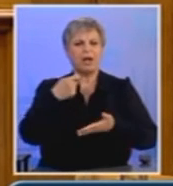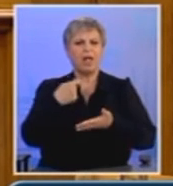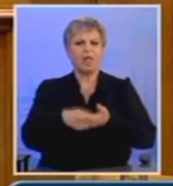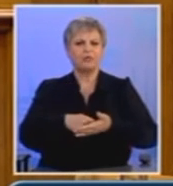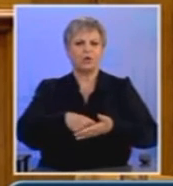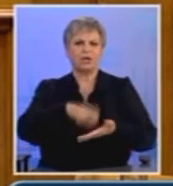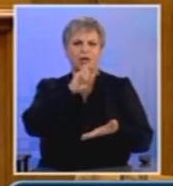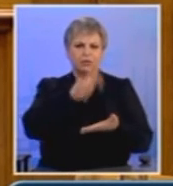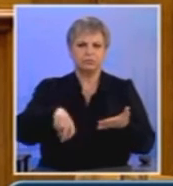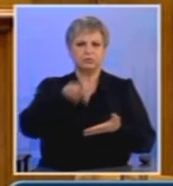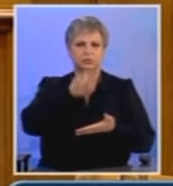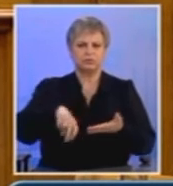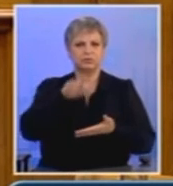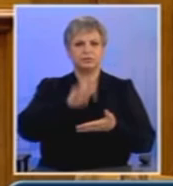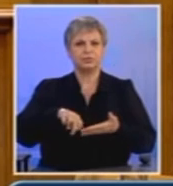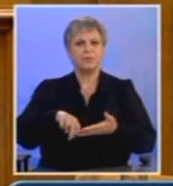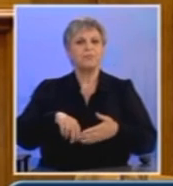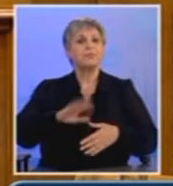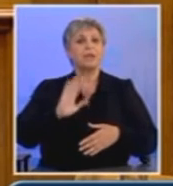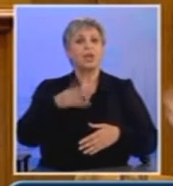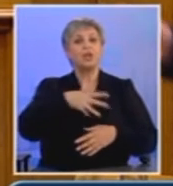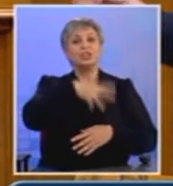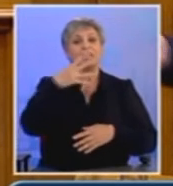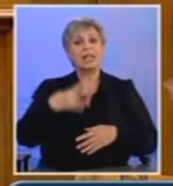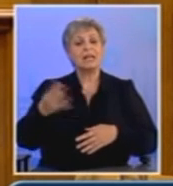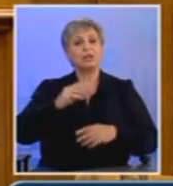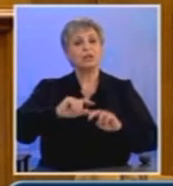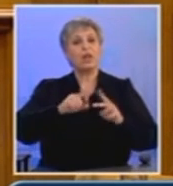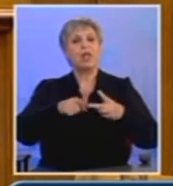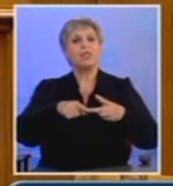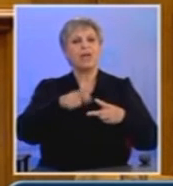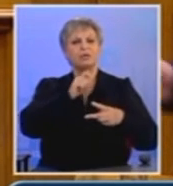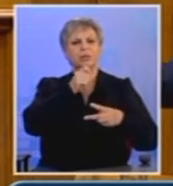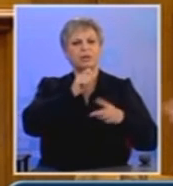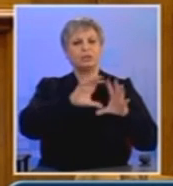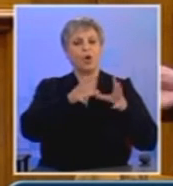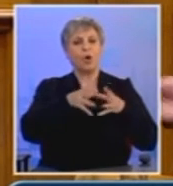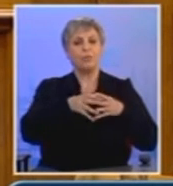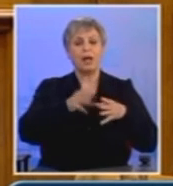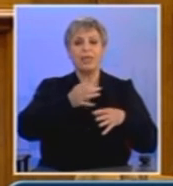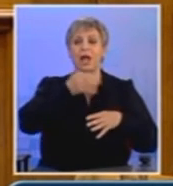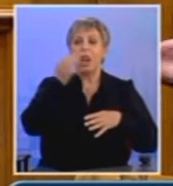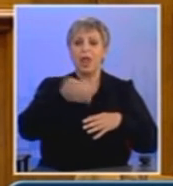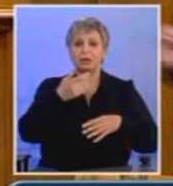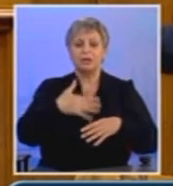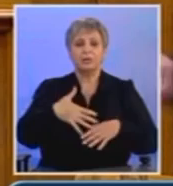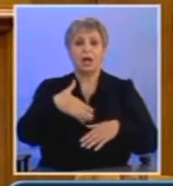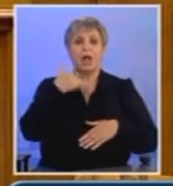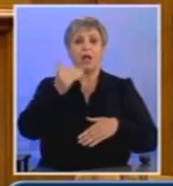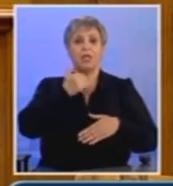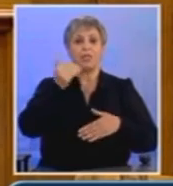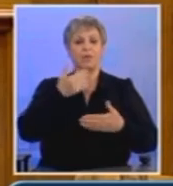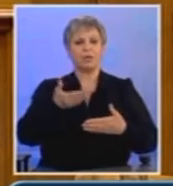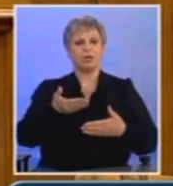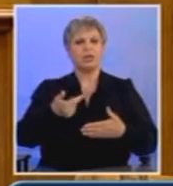μέτρα τα πρότεινε κάποια από τις προηγούμενες κυβερνήσεις, τη στιγμή που εσείς οι ίδιοι χαρακτηρίζατε αβάστακτα τα μέτρα του email